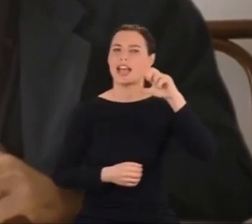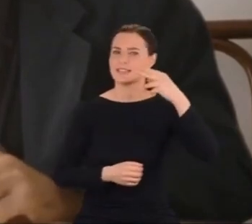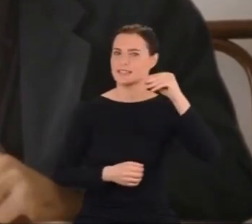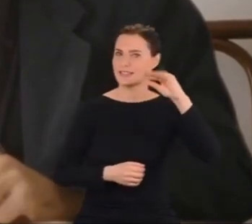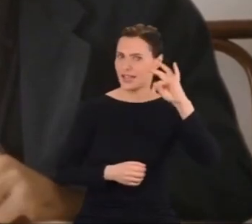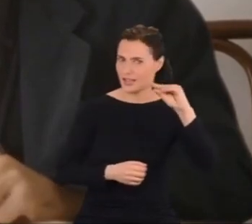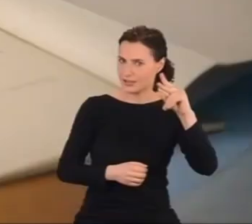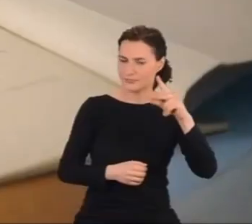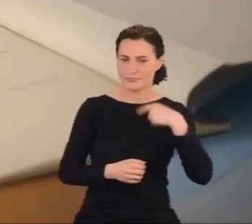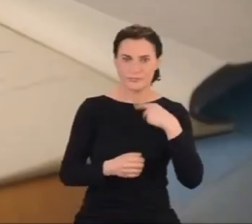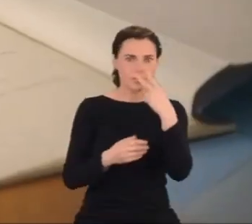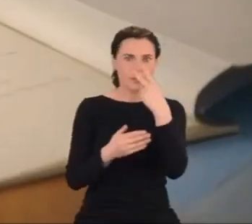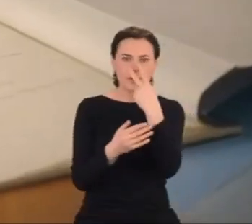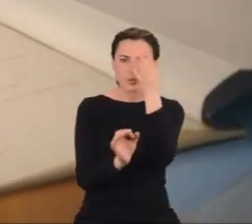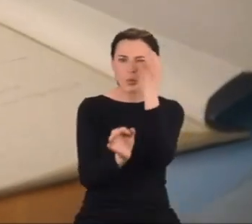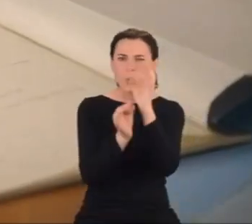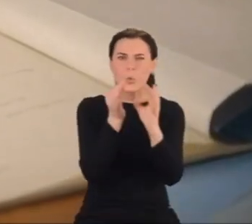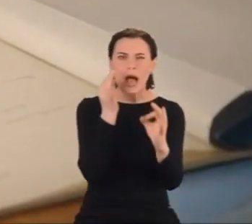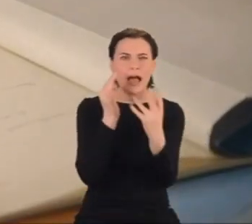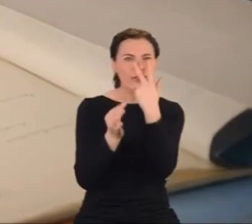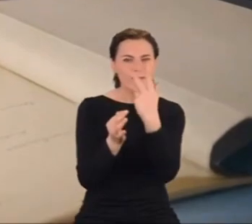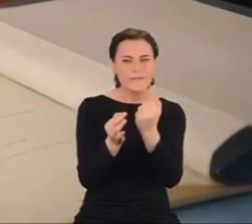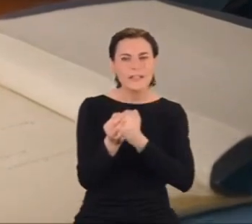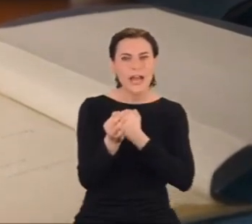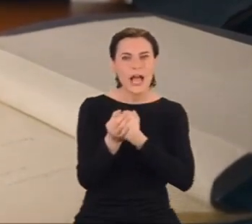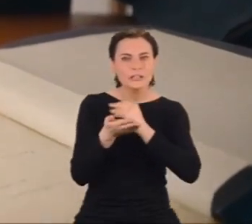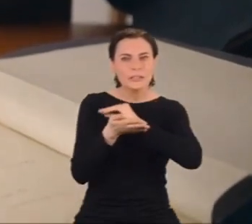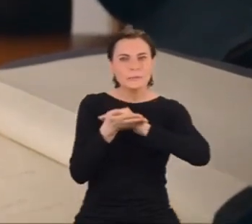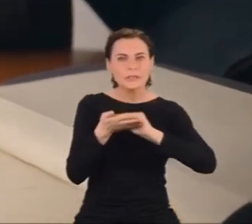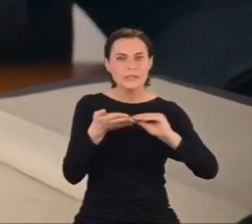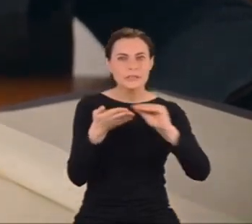Spójrz na równe, czytelne pismo, bardzo wyraźne.